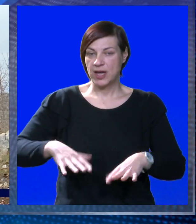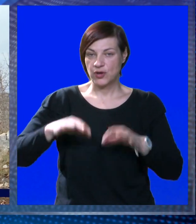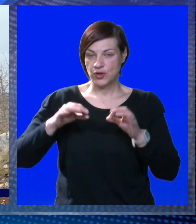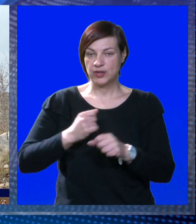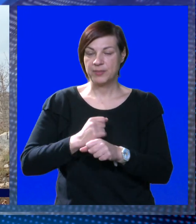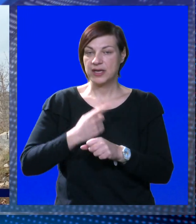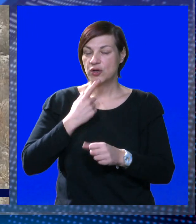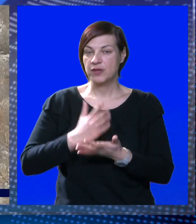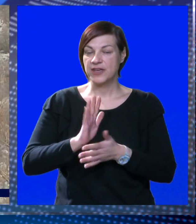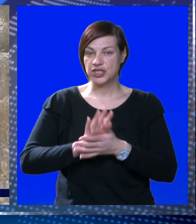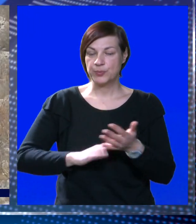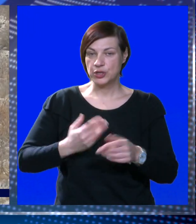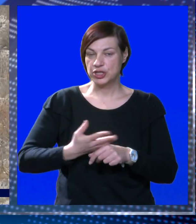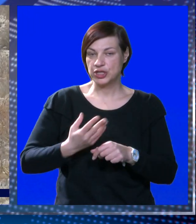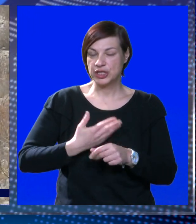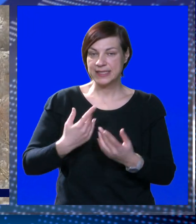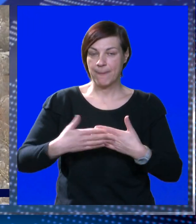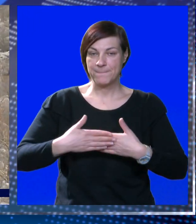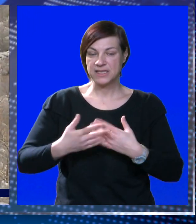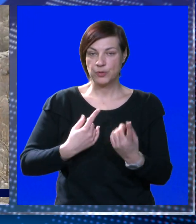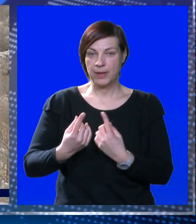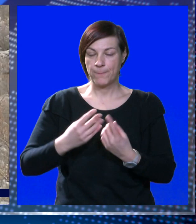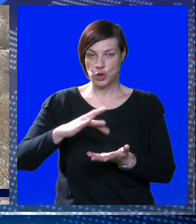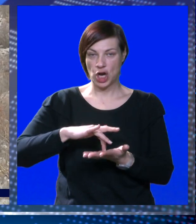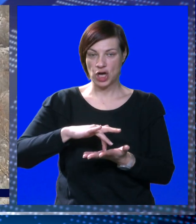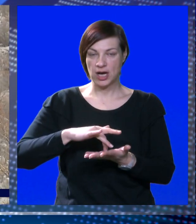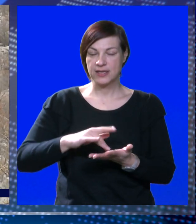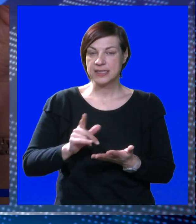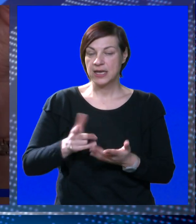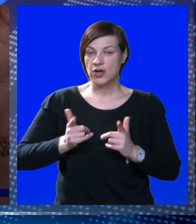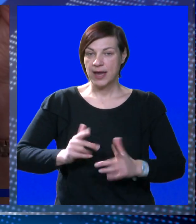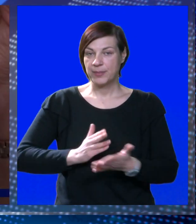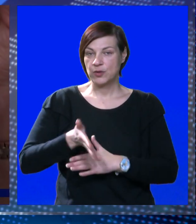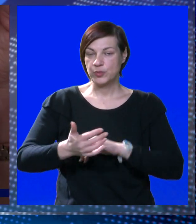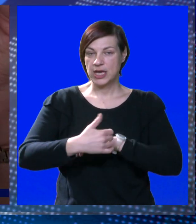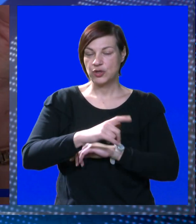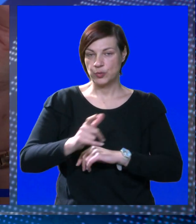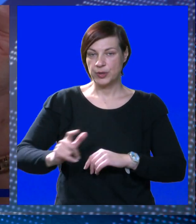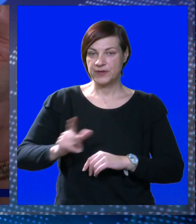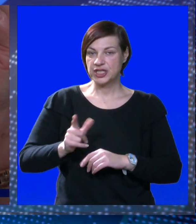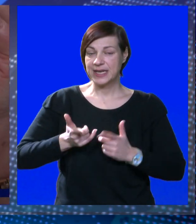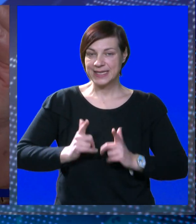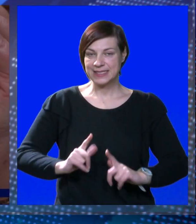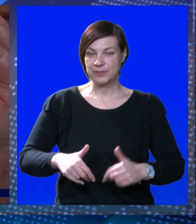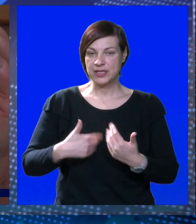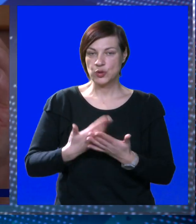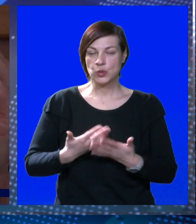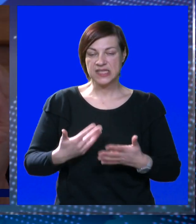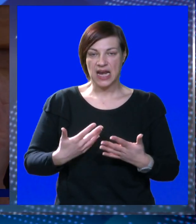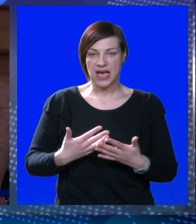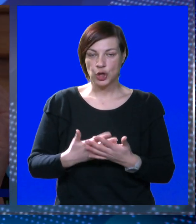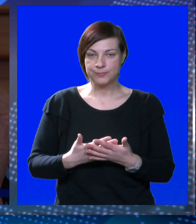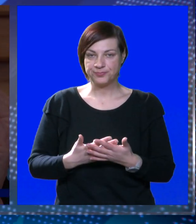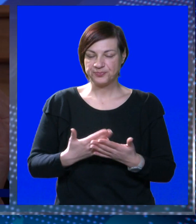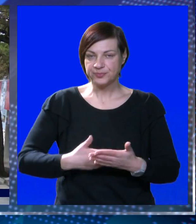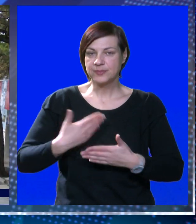nakon odabira izvođača koji je već počeo i čistiti pristupni put do lokacije. No nemiri unutar Dubrovačkog primorja ne smiraju se baš